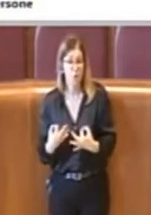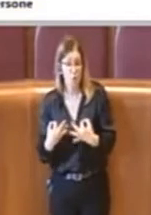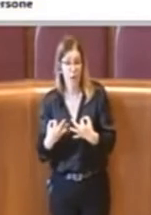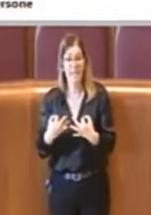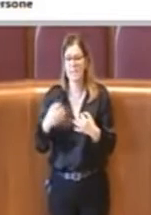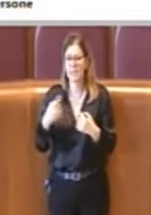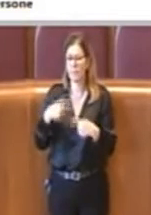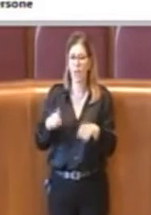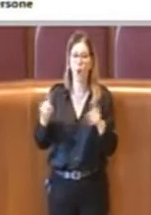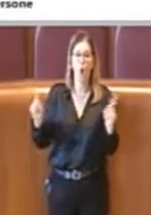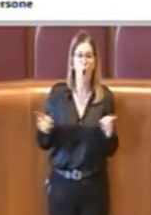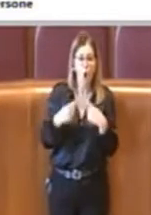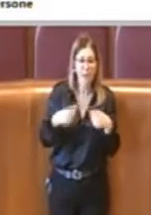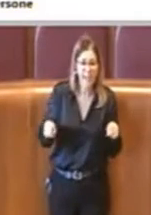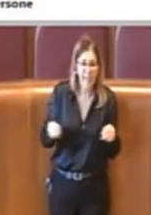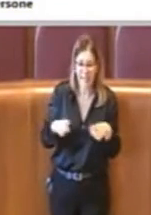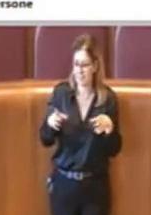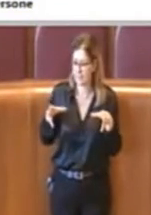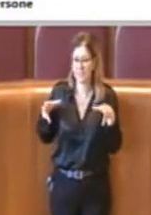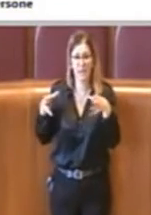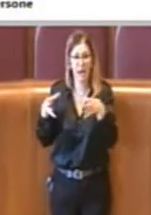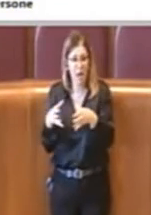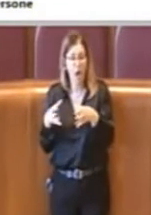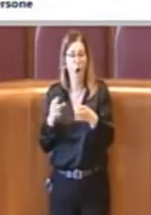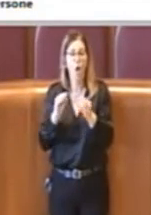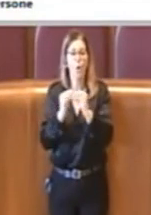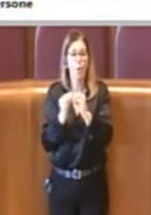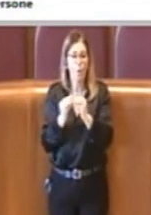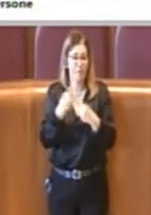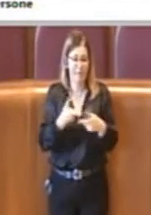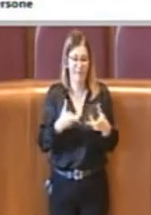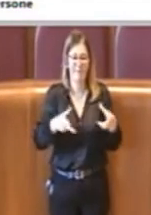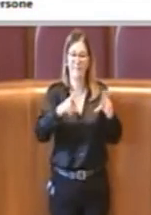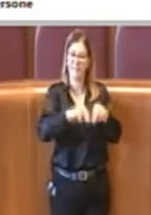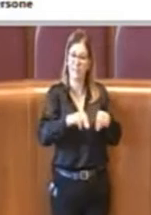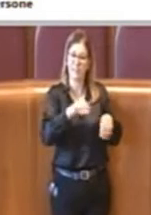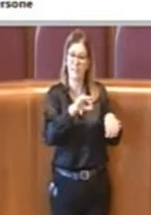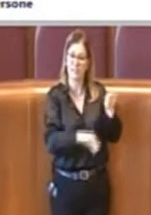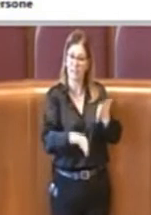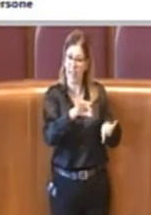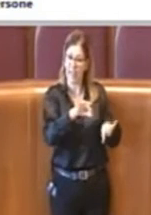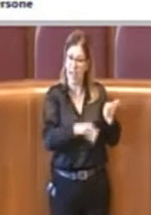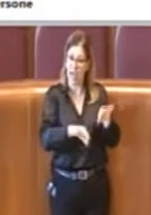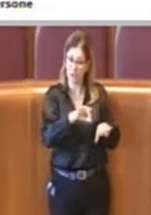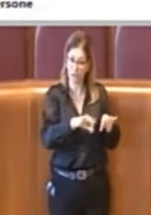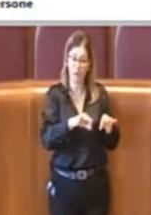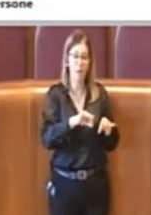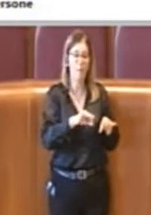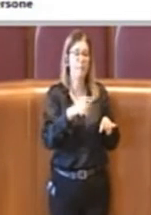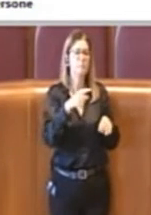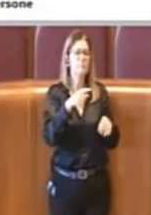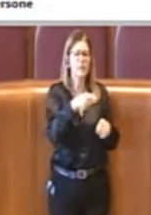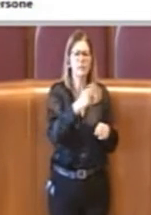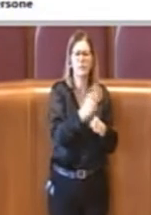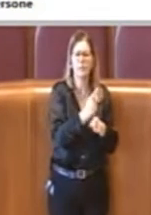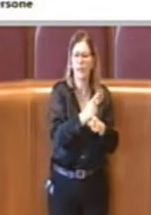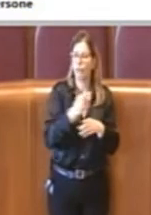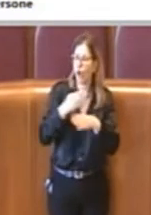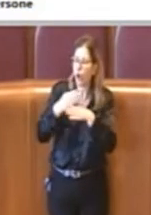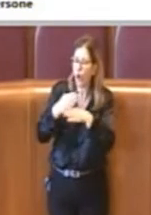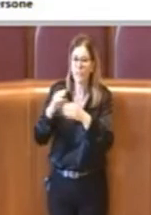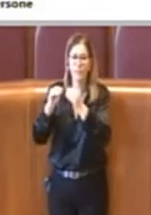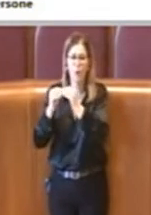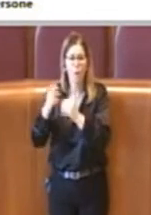'orchestra per riavviare il lavoro su scena dei laboratori di scena fisica da condividere con il governo per